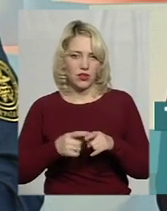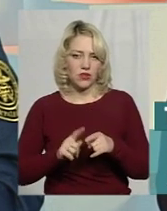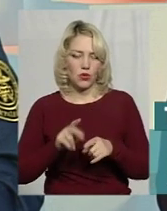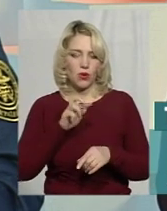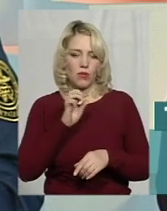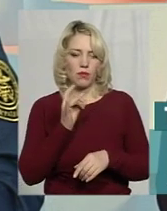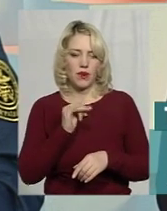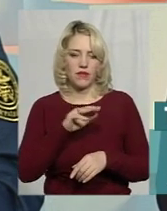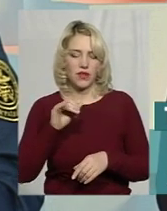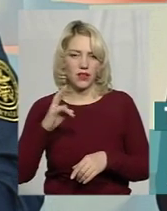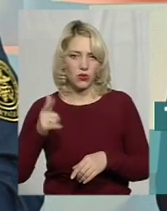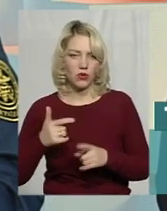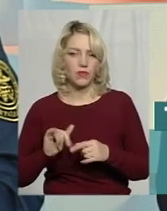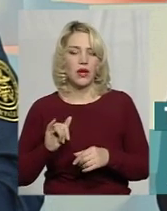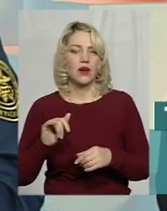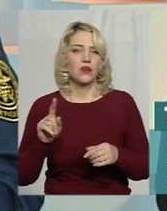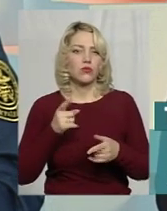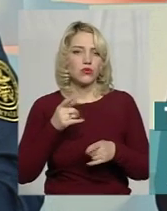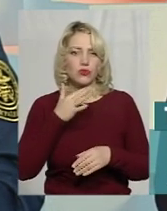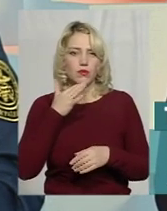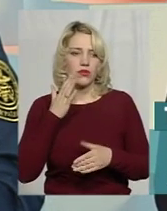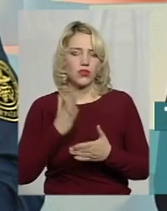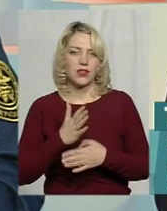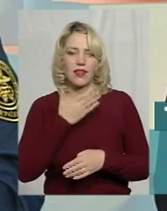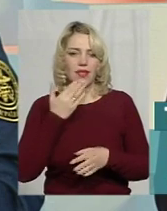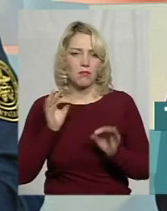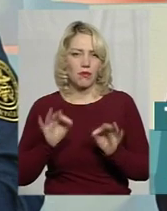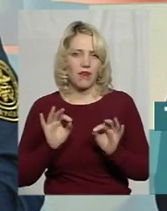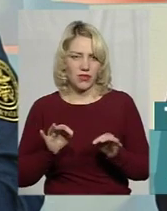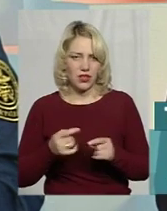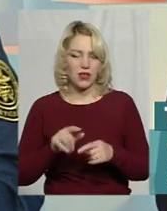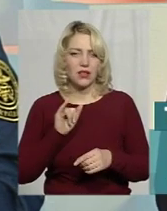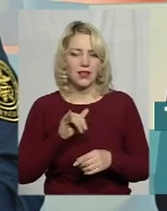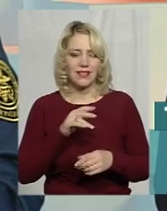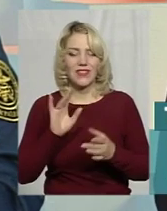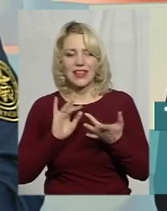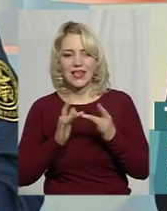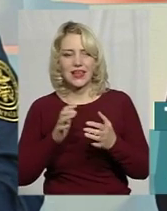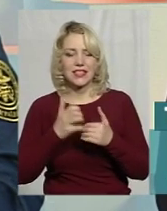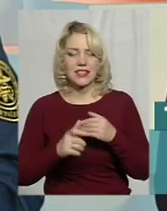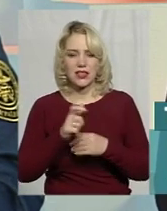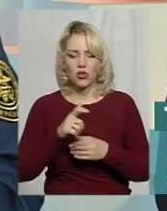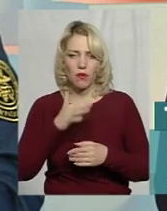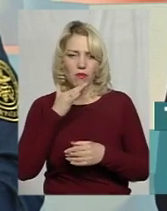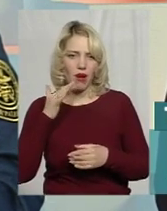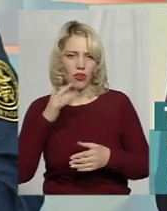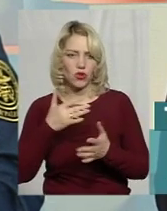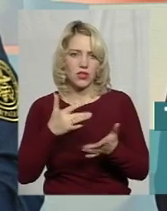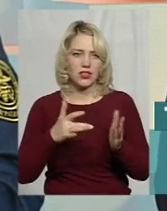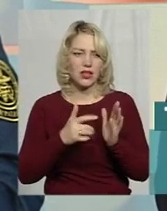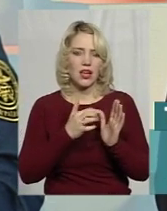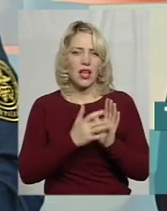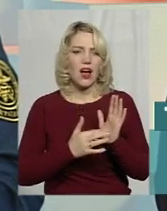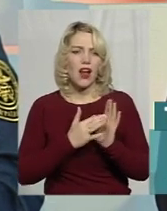Тому що досить багато є неправди в інтернеті серед людей, багато різних там калькуляторів для